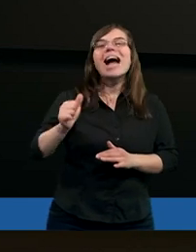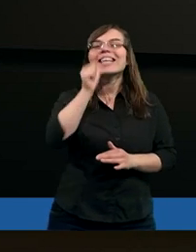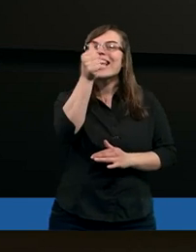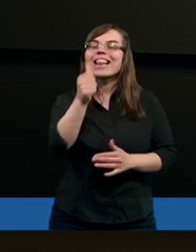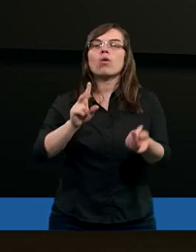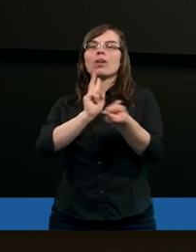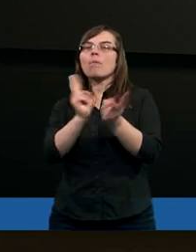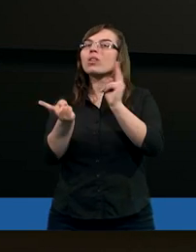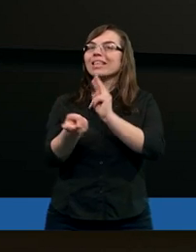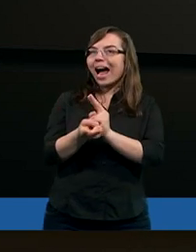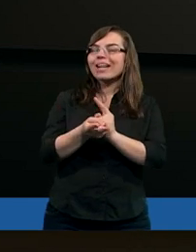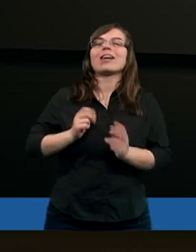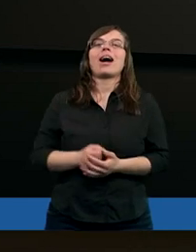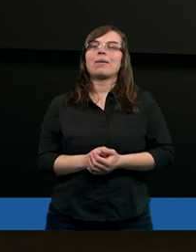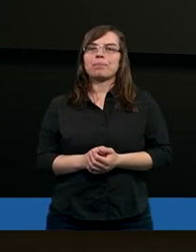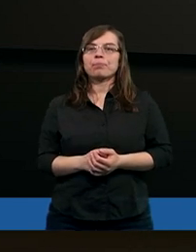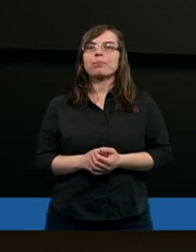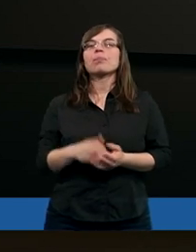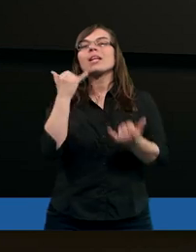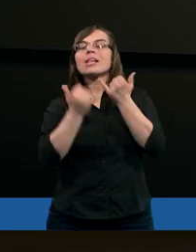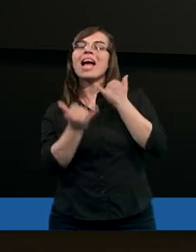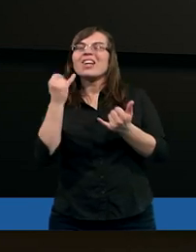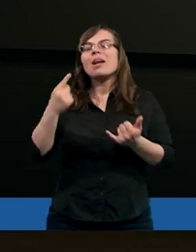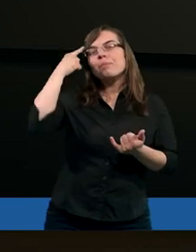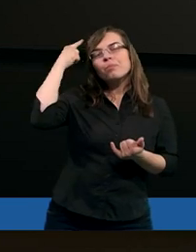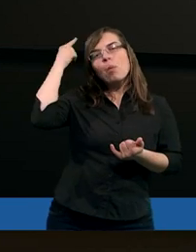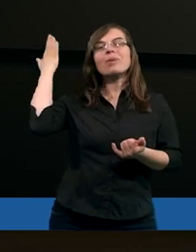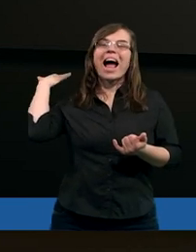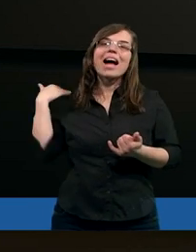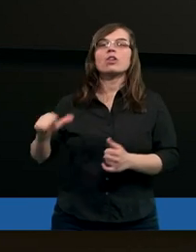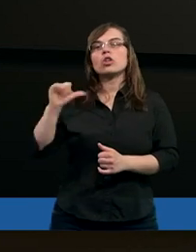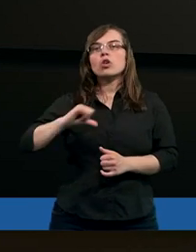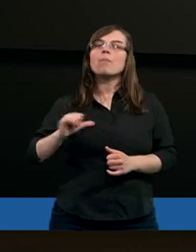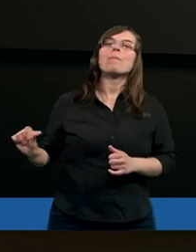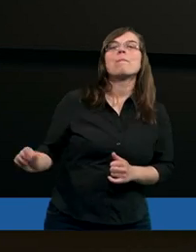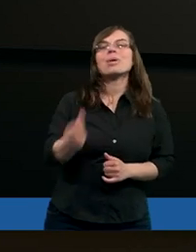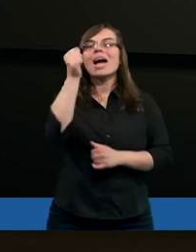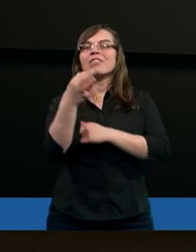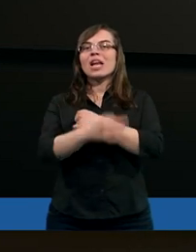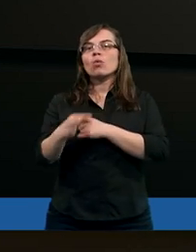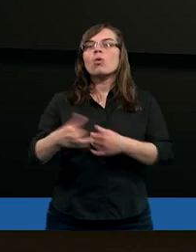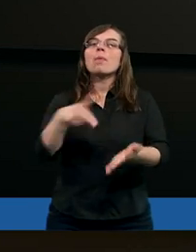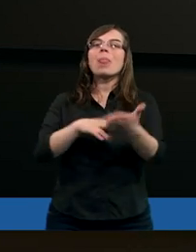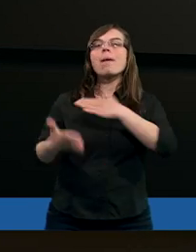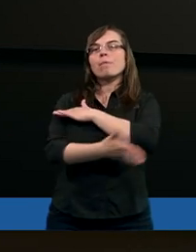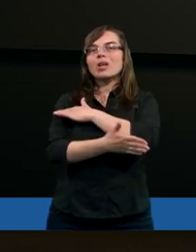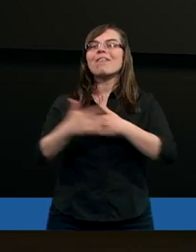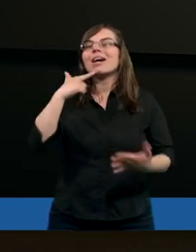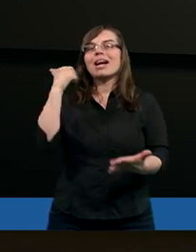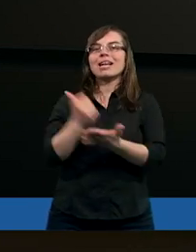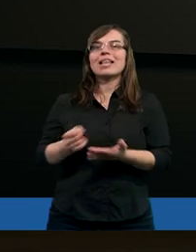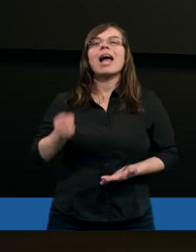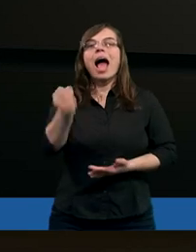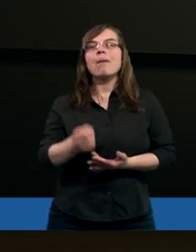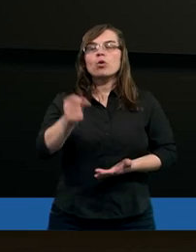spotkania. Jeżeli przypominacie sobie pierwsze studium na podstawie listów